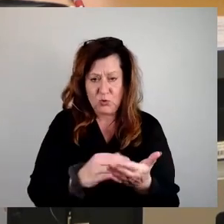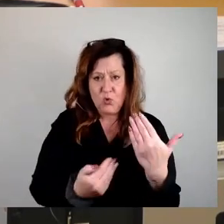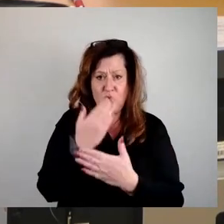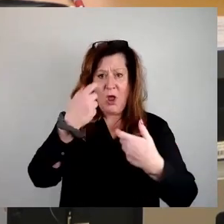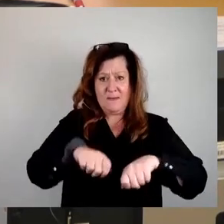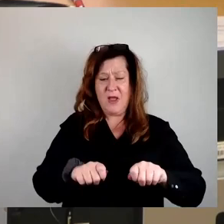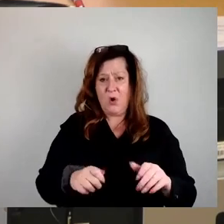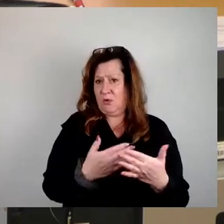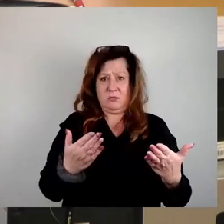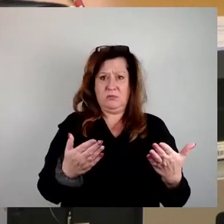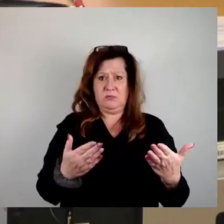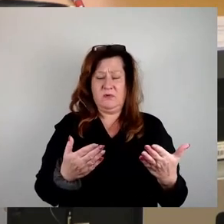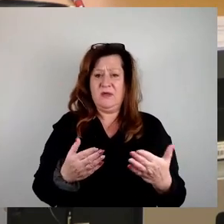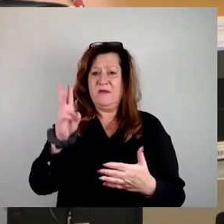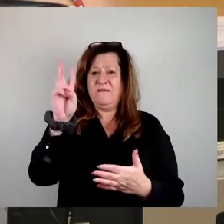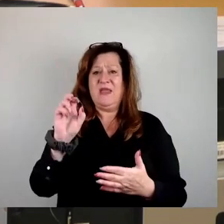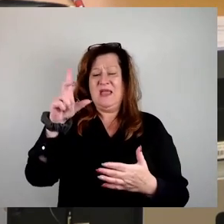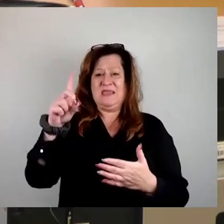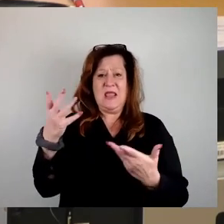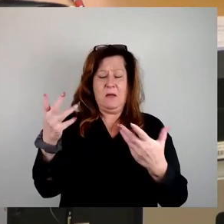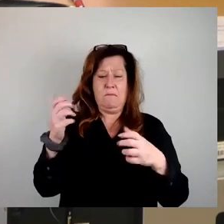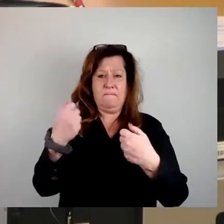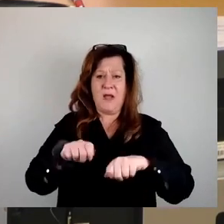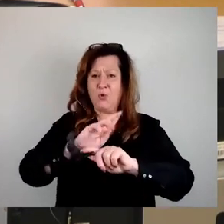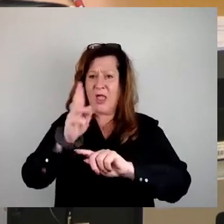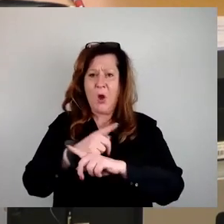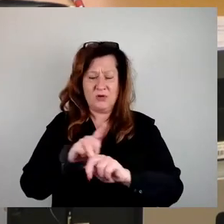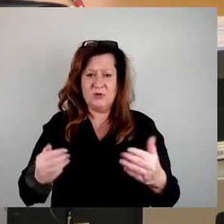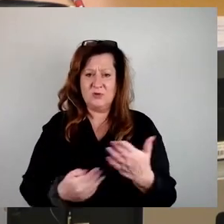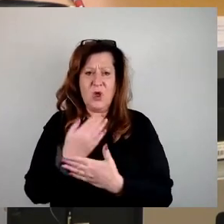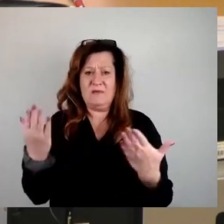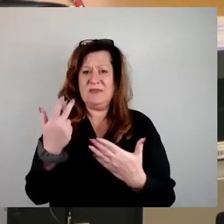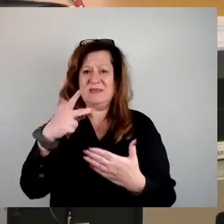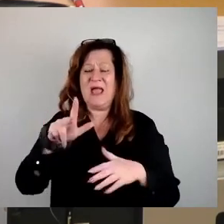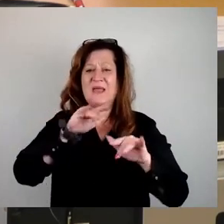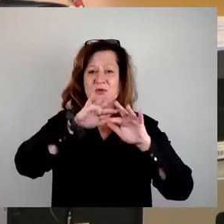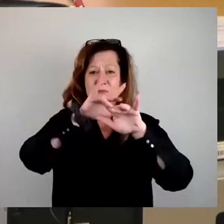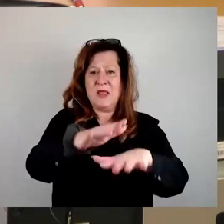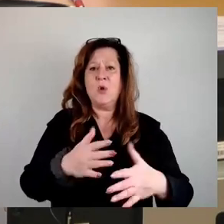neu, weil es die WED nicht gäbe, was könnte man damit Schönes machen? Wir haben zum Beispiel noch ein Bad in Klotsche.